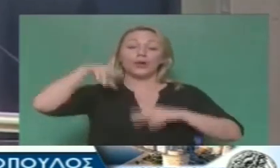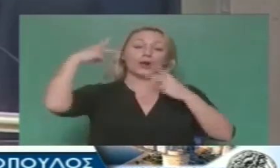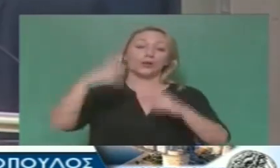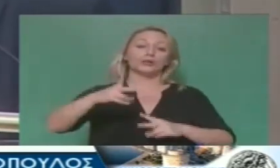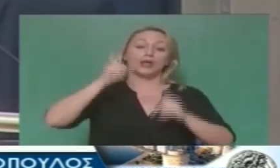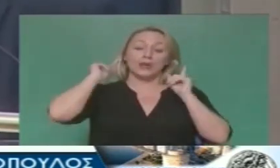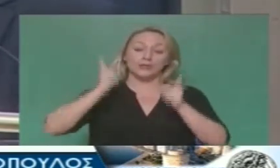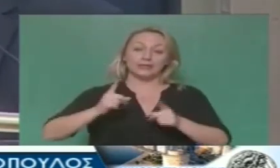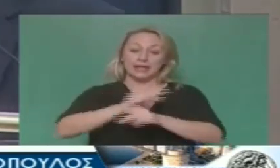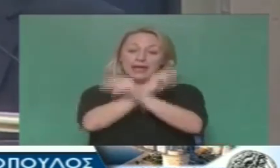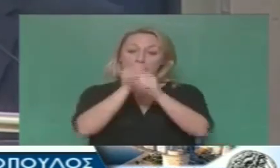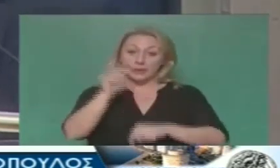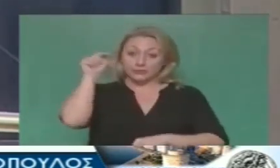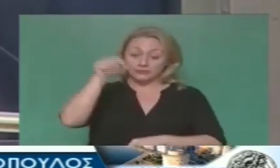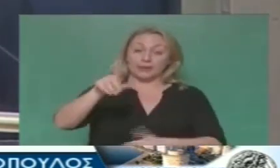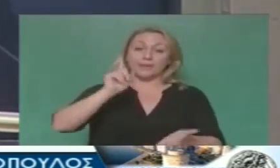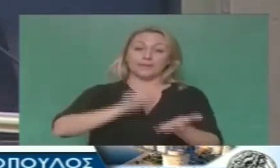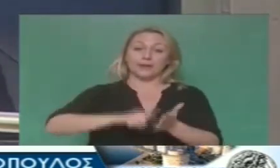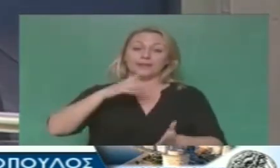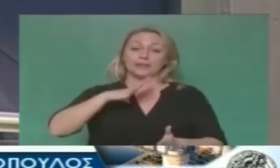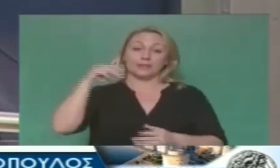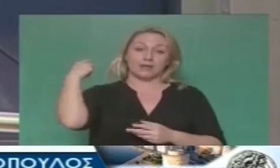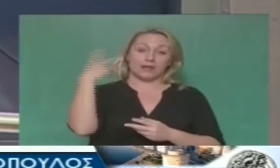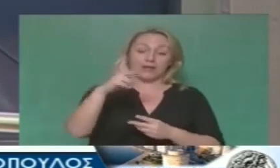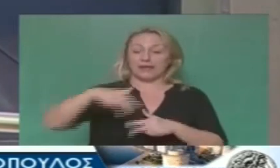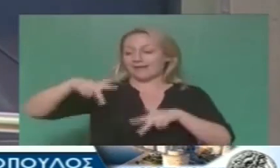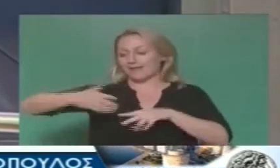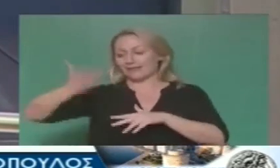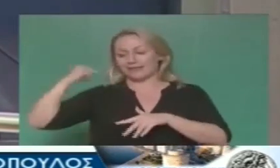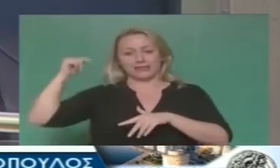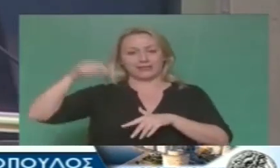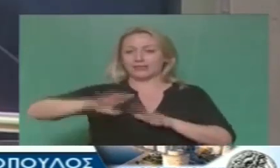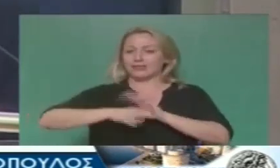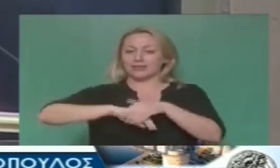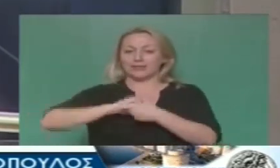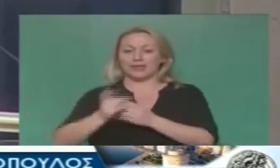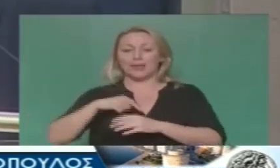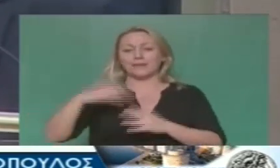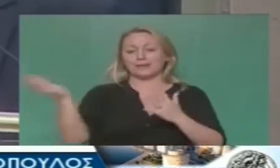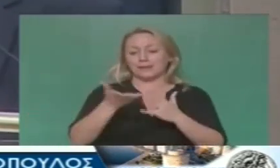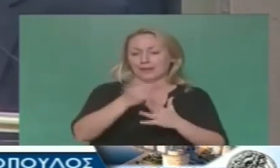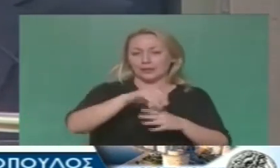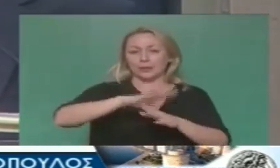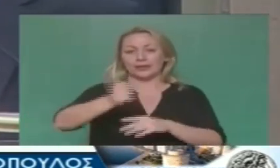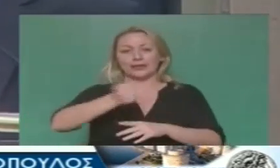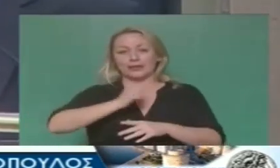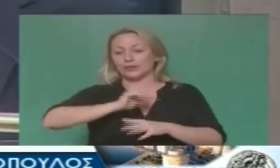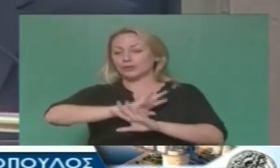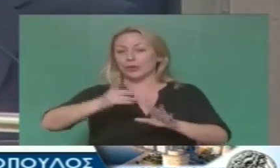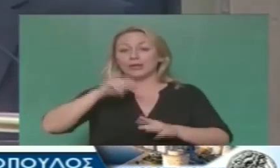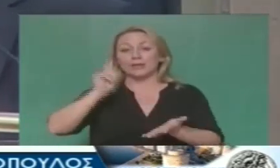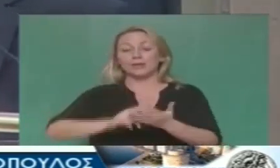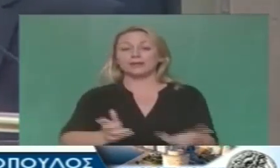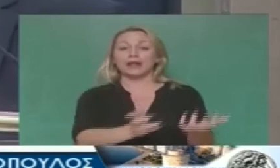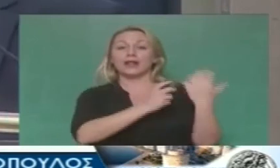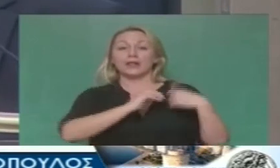τον οποίο καλούμε αυτός ούτε η κυβέρνηση ούτε η προηγούμενη ούτε η σημερινή ούτε οι μικρομένες ούτε οι ιδιώτες να πάρουν το πάνω